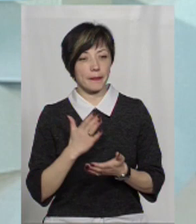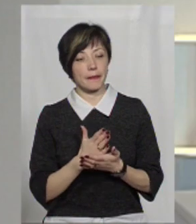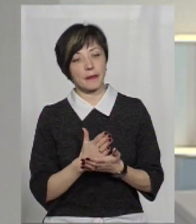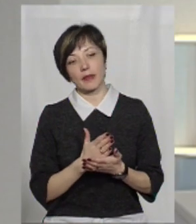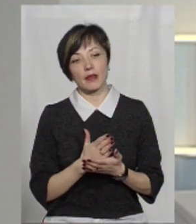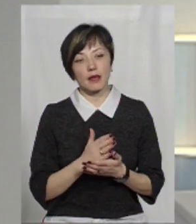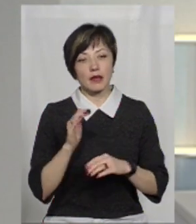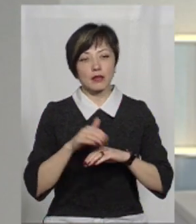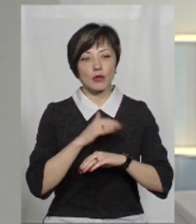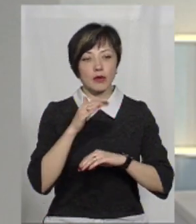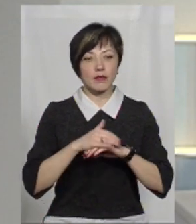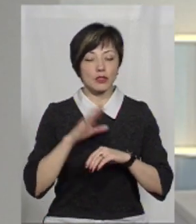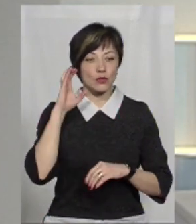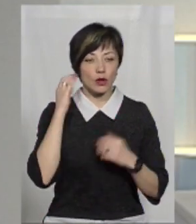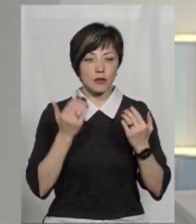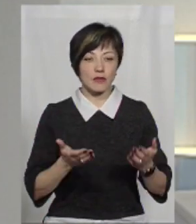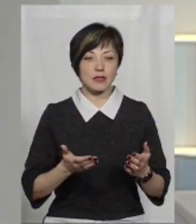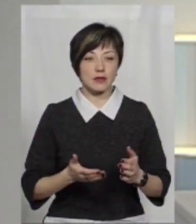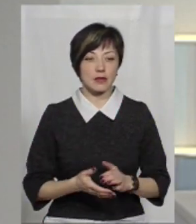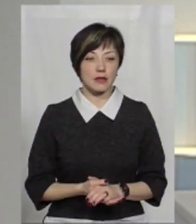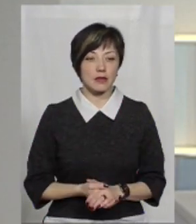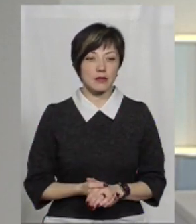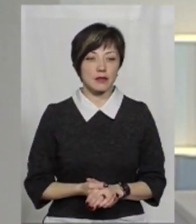дзвінок. Добрий вечір, слухаємо вас.